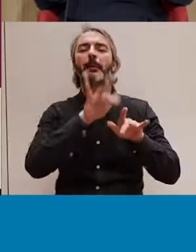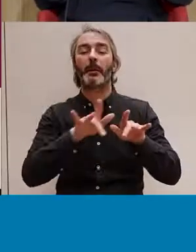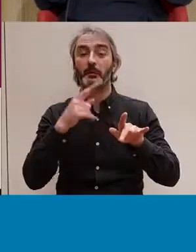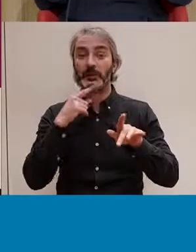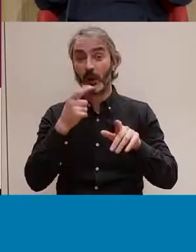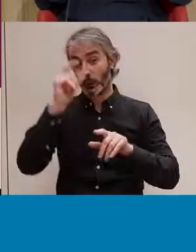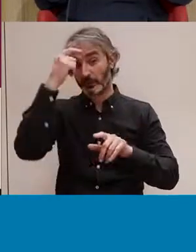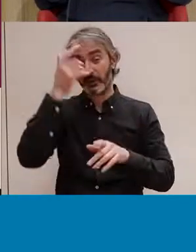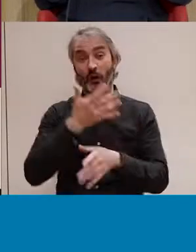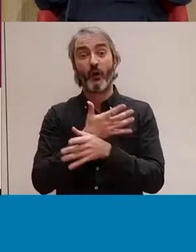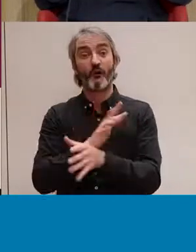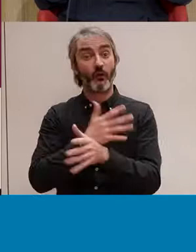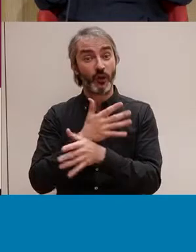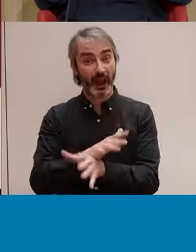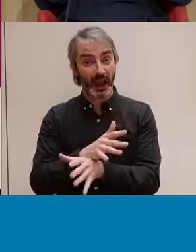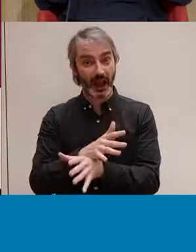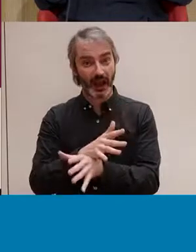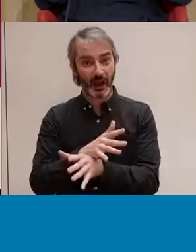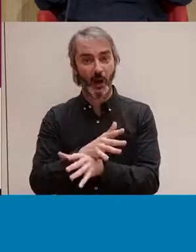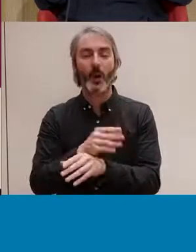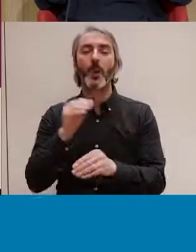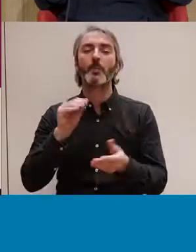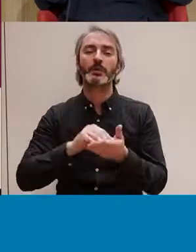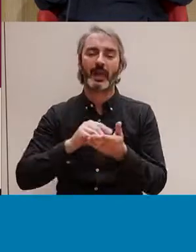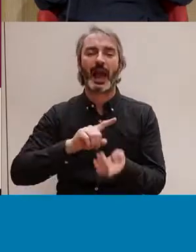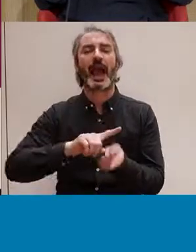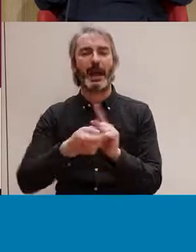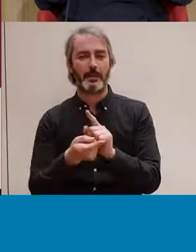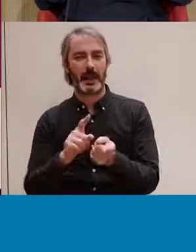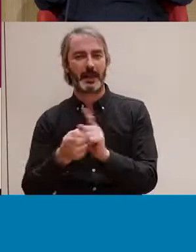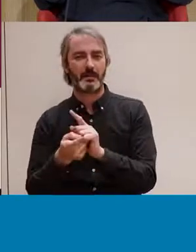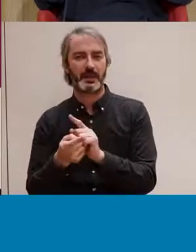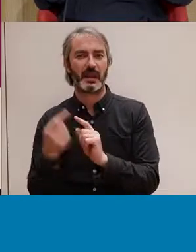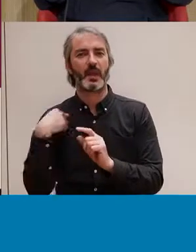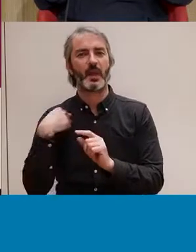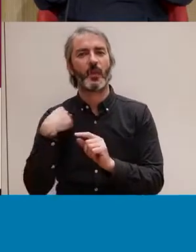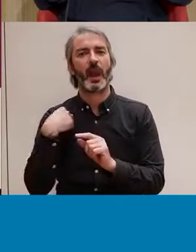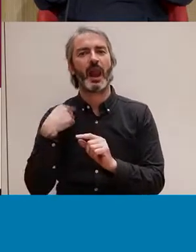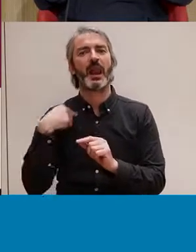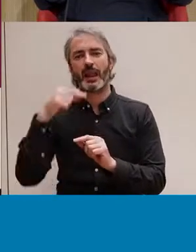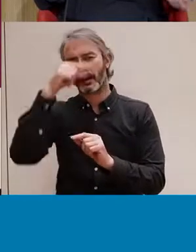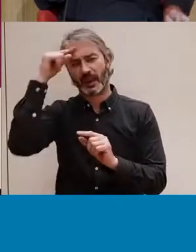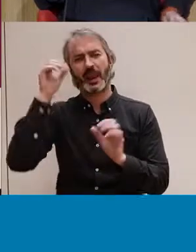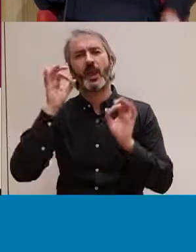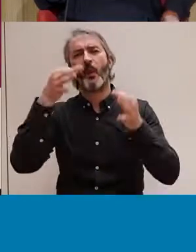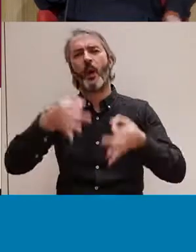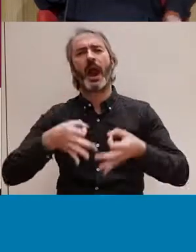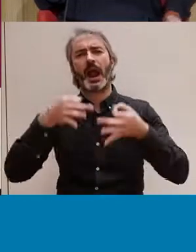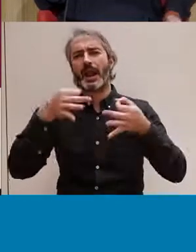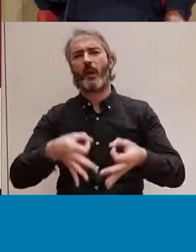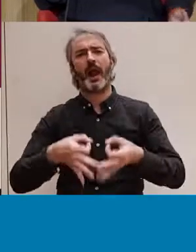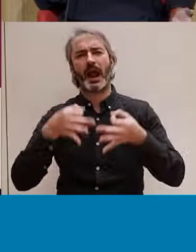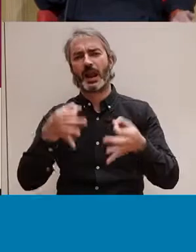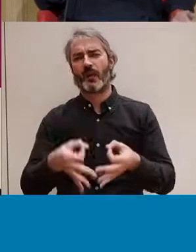follar creiem que molts cops canvia i està molt estereotipat segons amb quines orientacions de desig